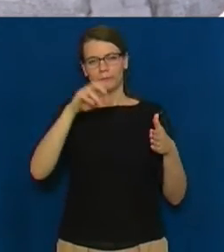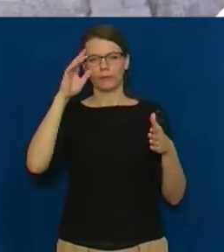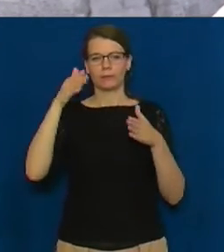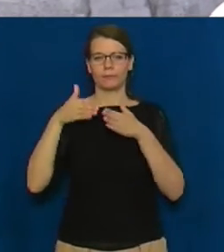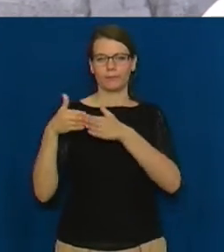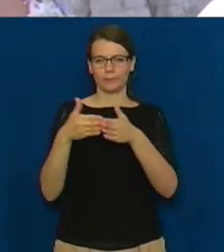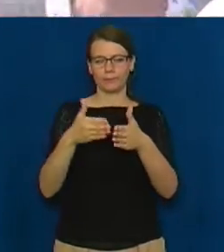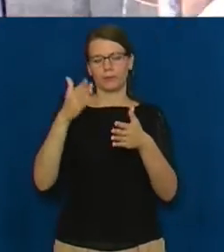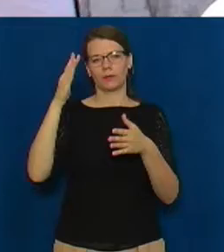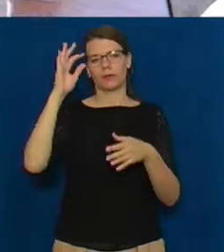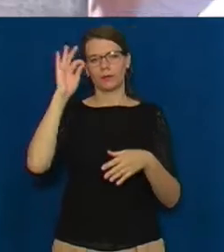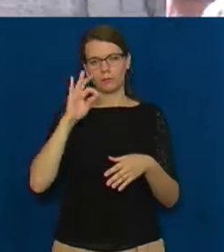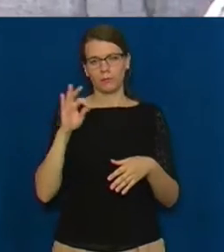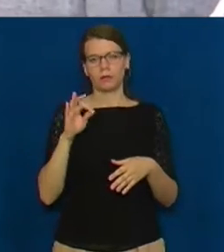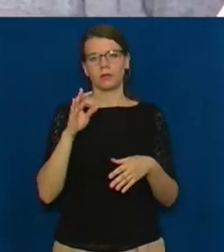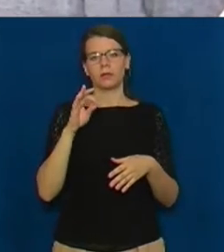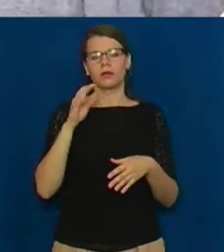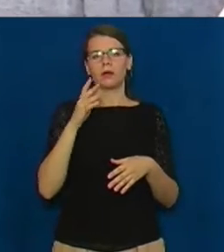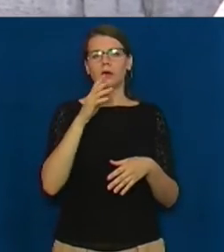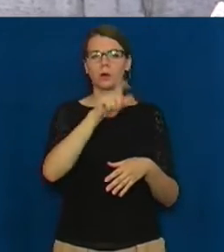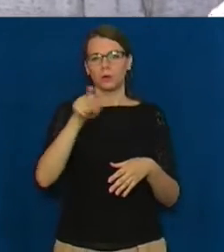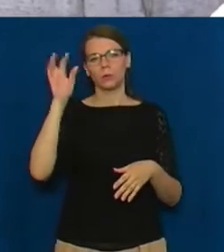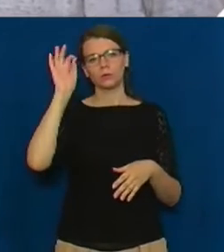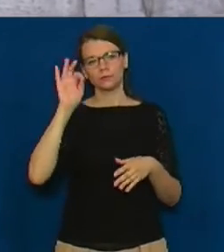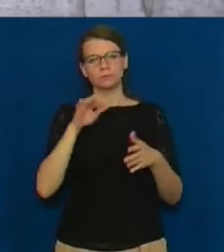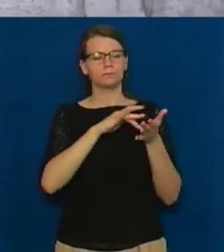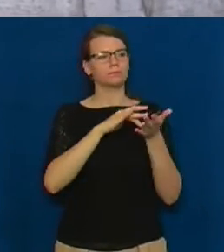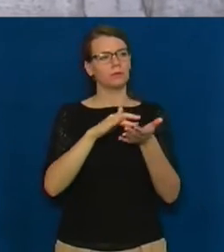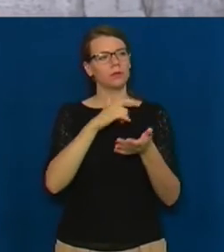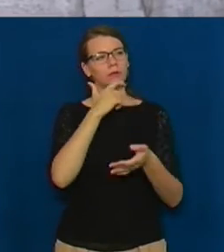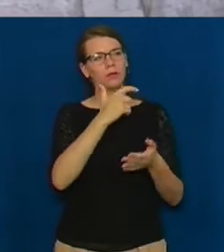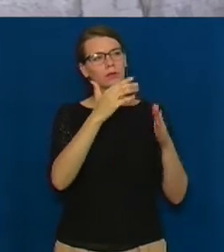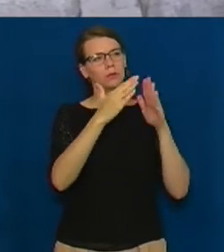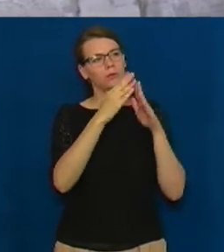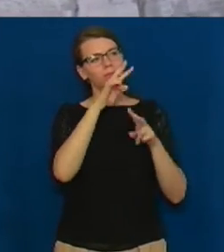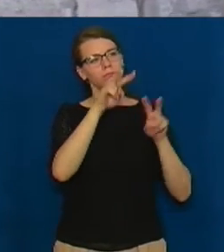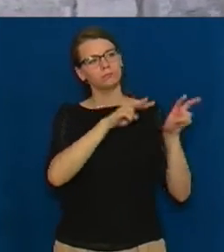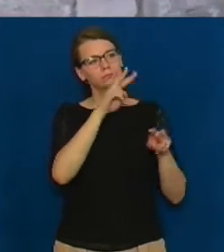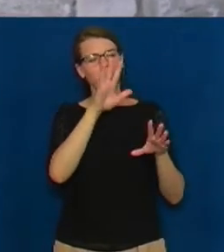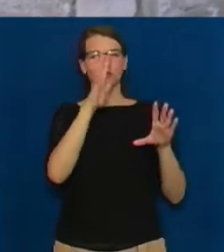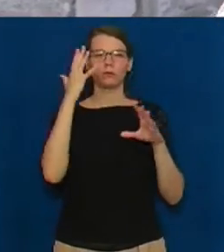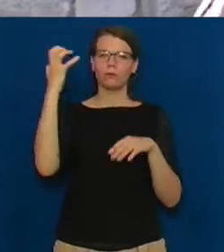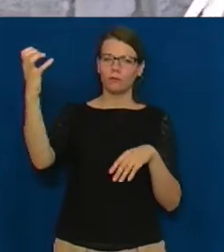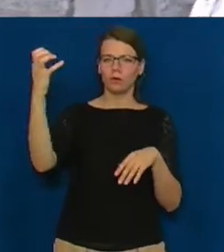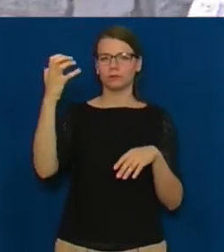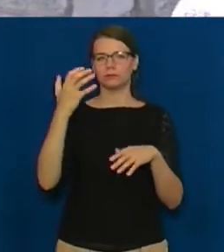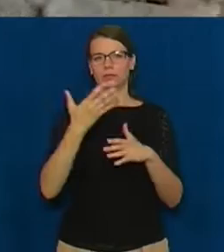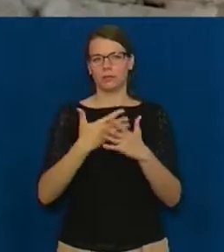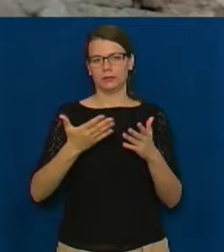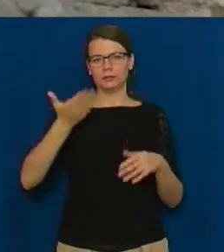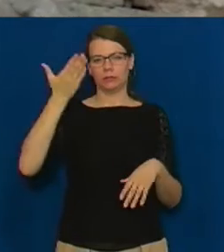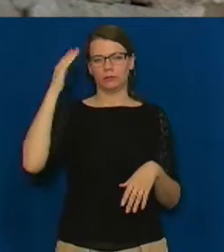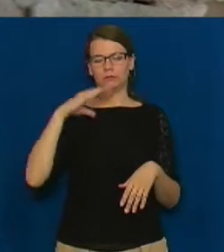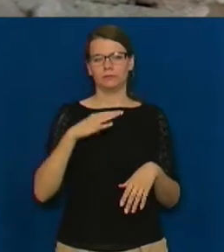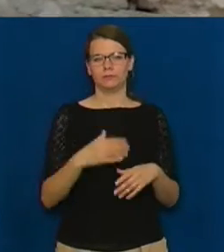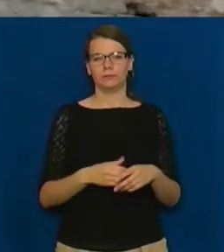в річпорт, і німці приїжджали тут, ставали і дивилися на цей будинок, фотографували ці знаки.